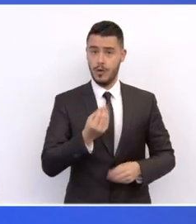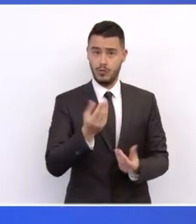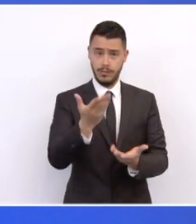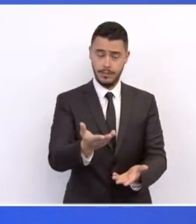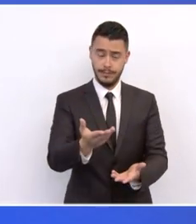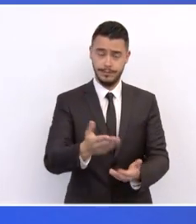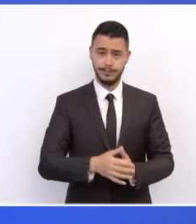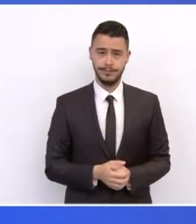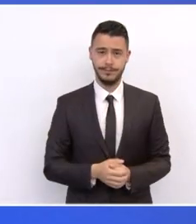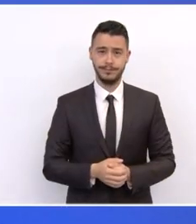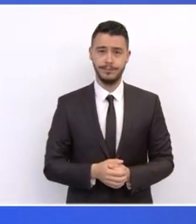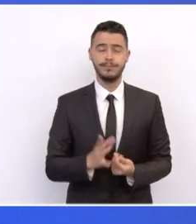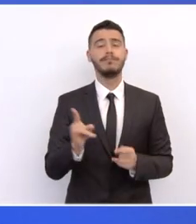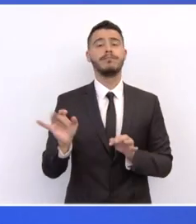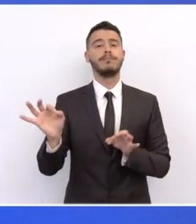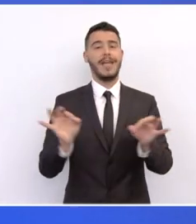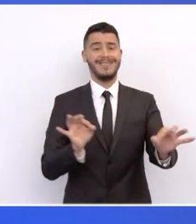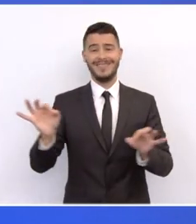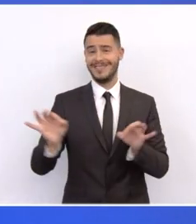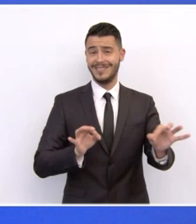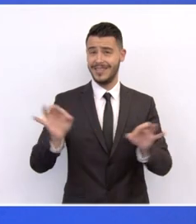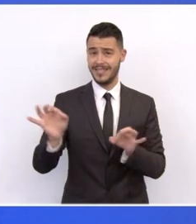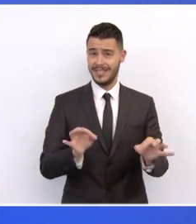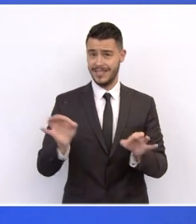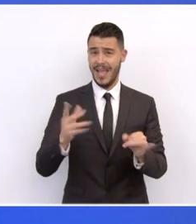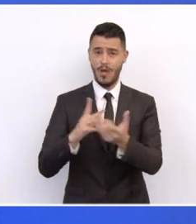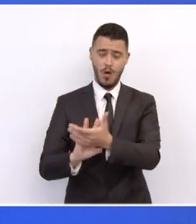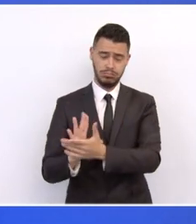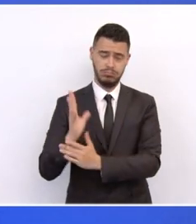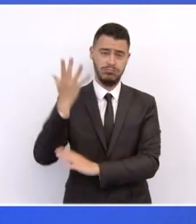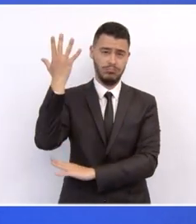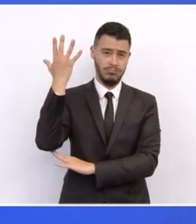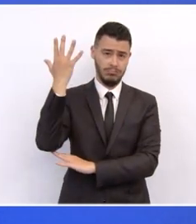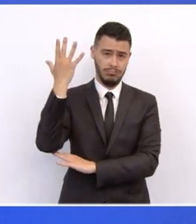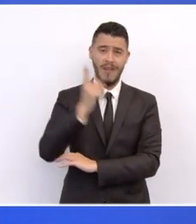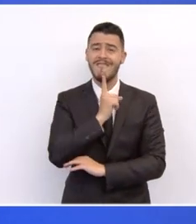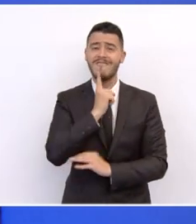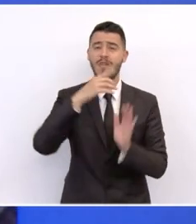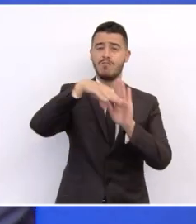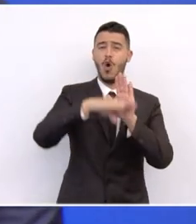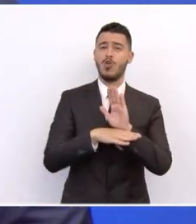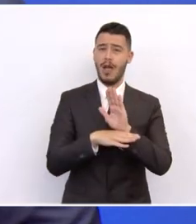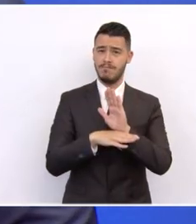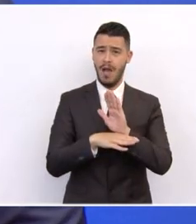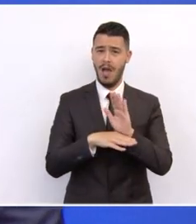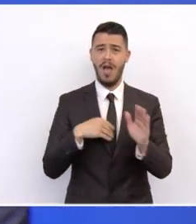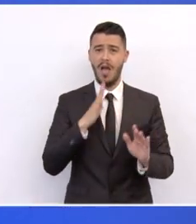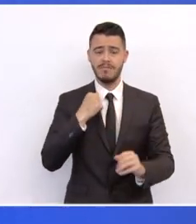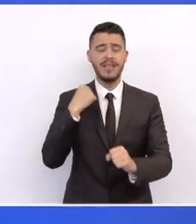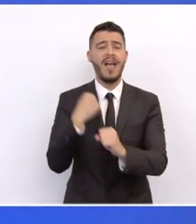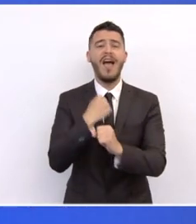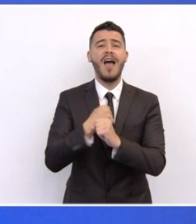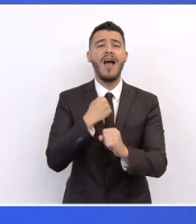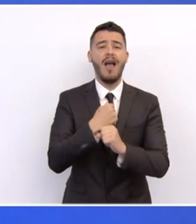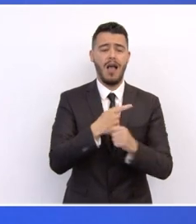Το σχέδιο, το πλάνο ανάκαμψης, δεν είναι ένα πλάνο μόνο έργων. Είναι ένα